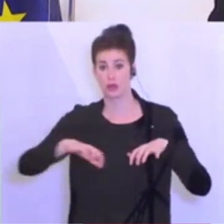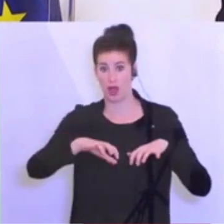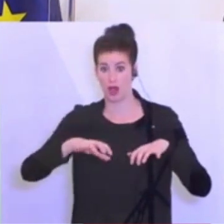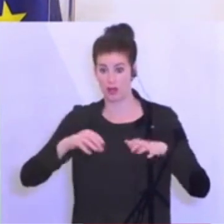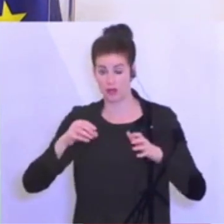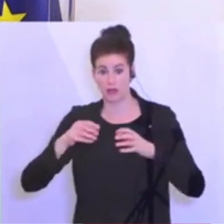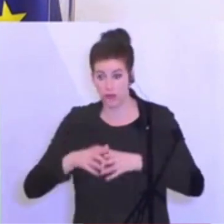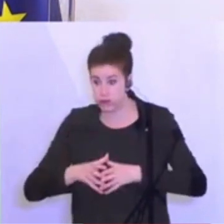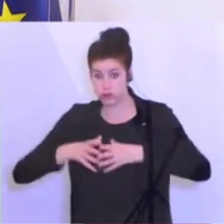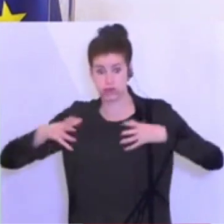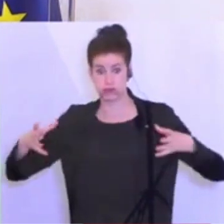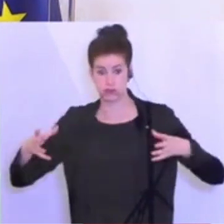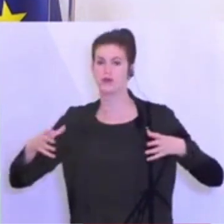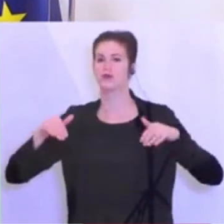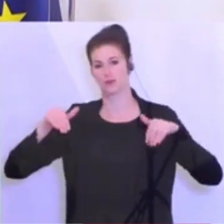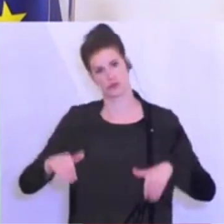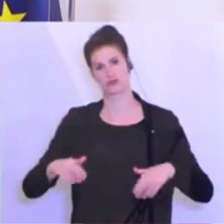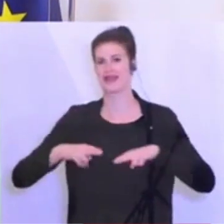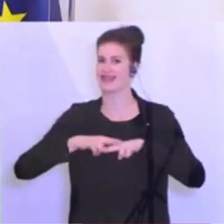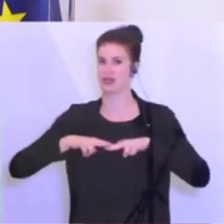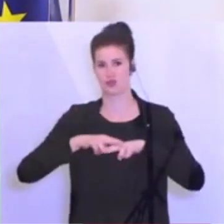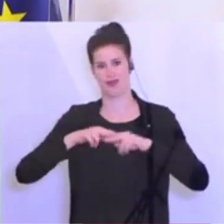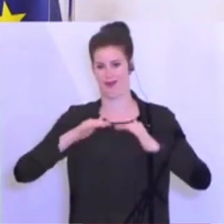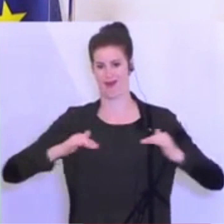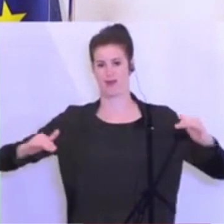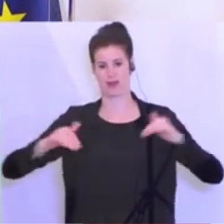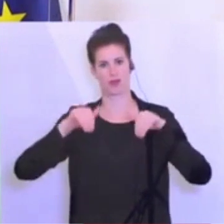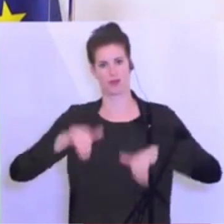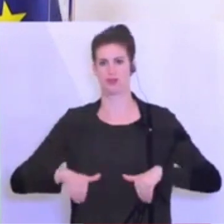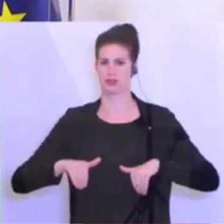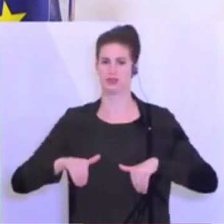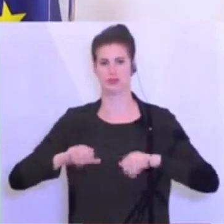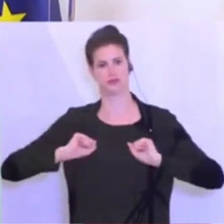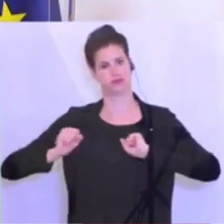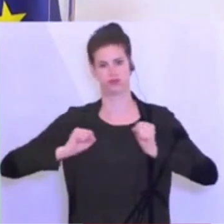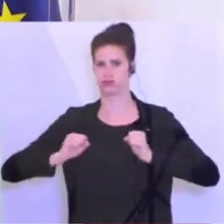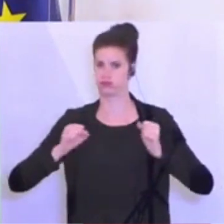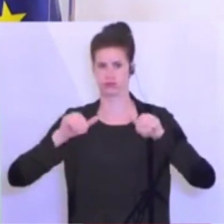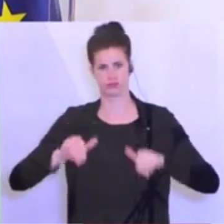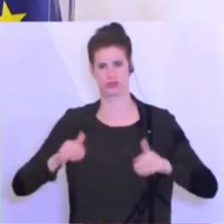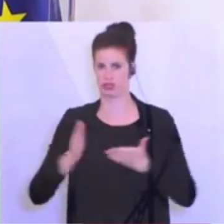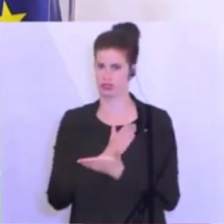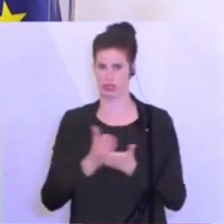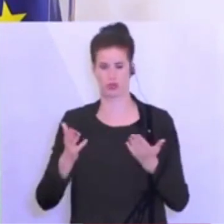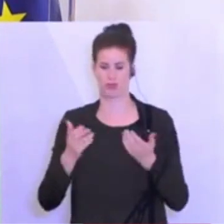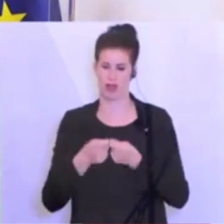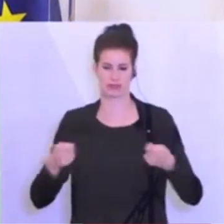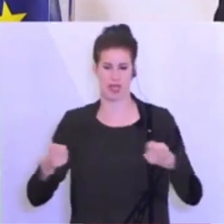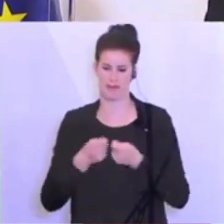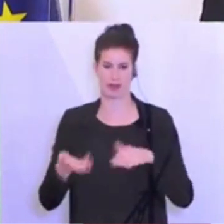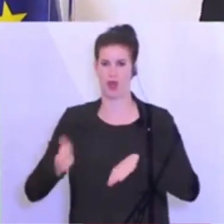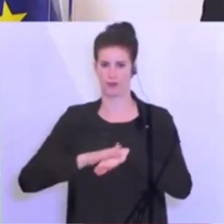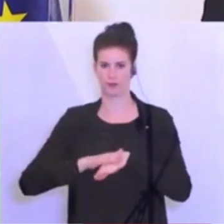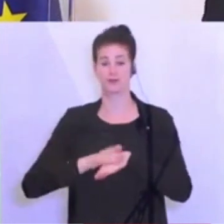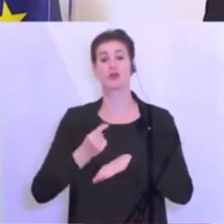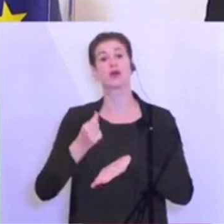dann wird es notwendig sein, national darauf zu reagieren. Das ist unsere Verantwortung als Regierung. Die Verantwortung, die jeder